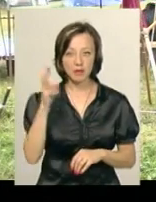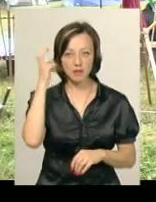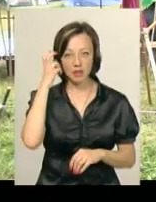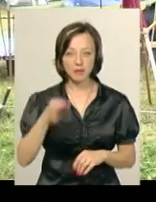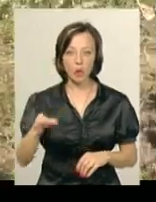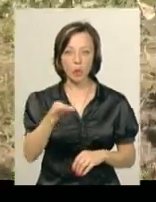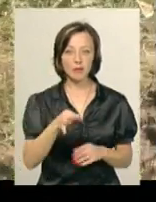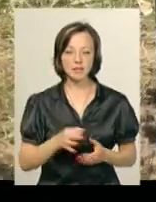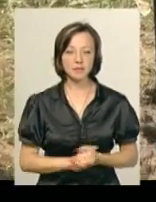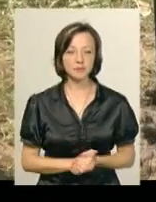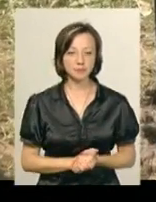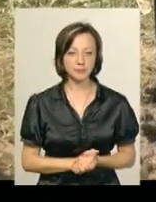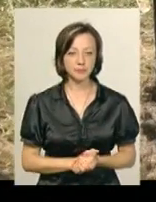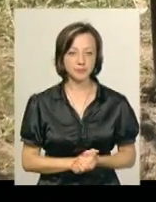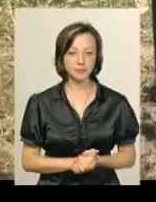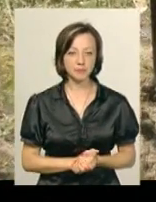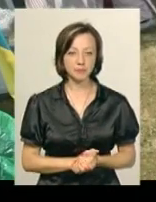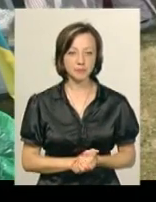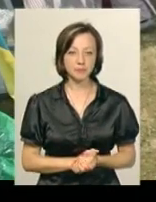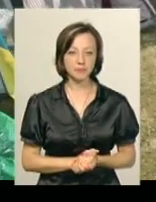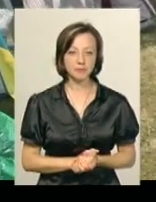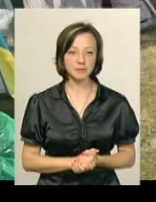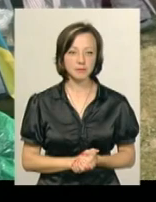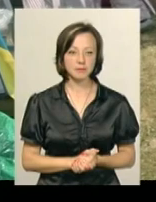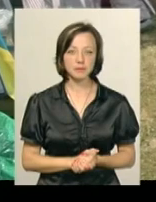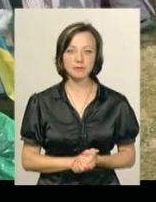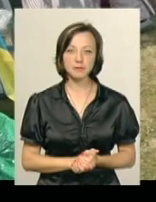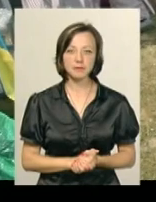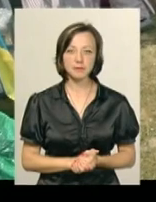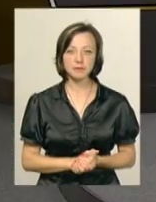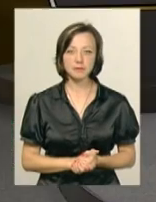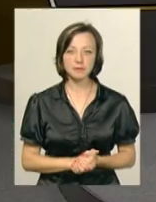Київській області. Тетяна Ворожцова, Юрій Чорний, новини Поділля, Центрад.